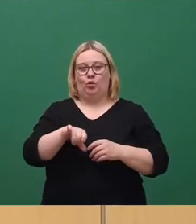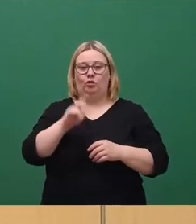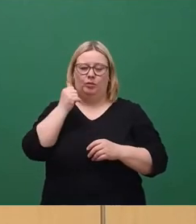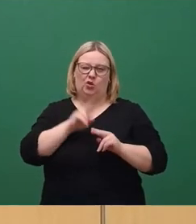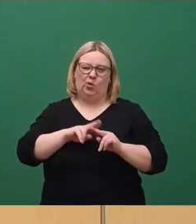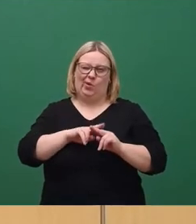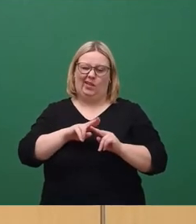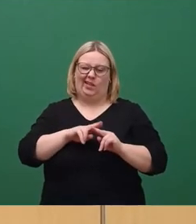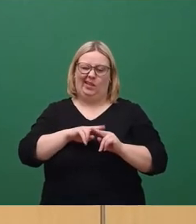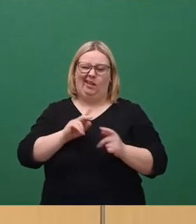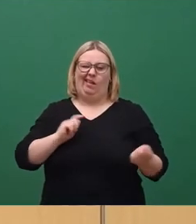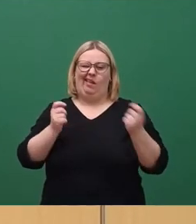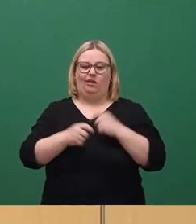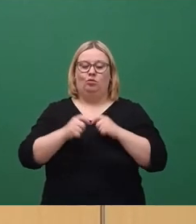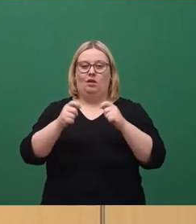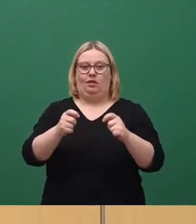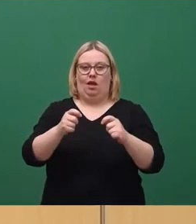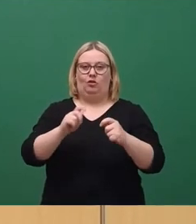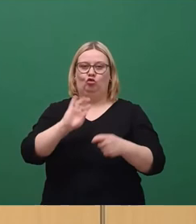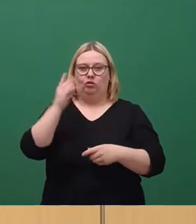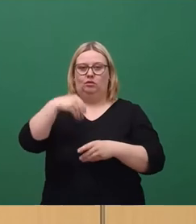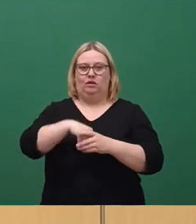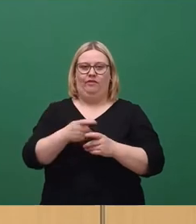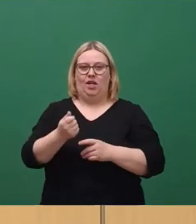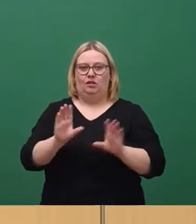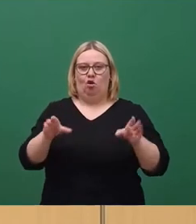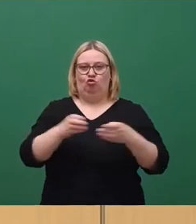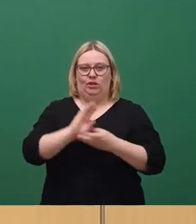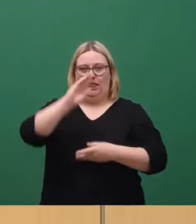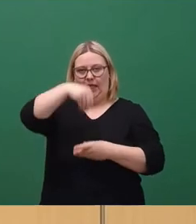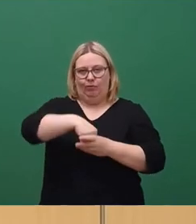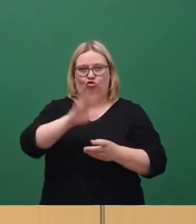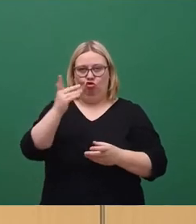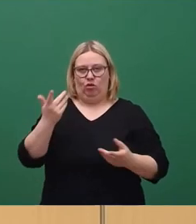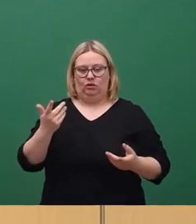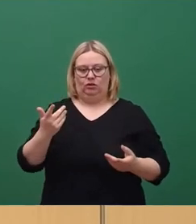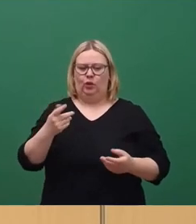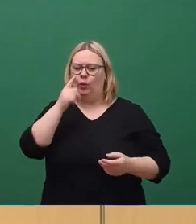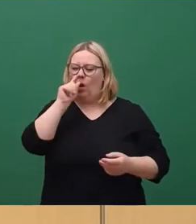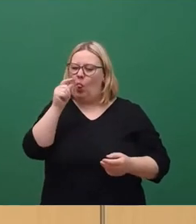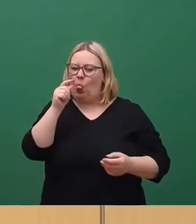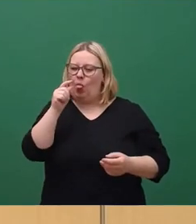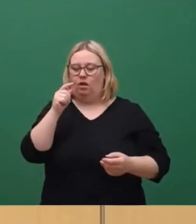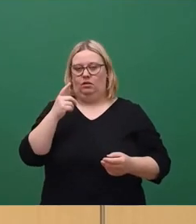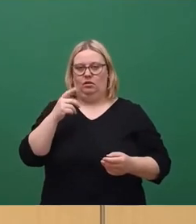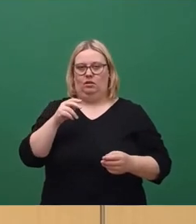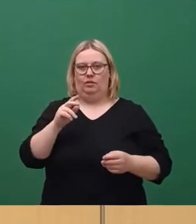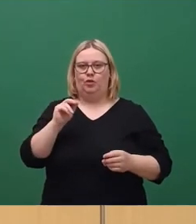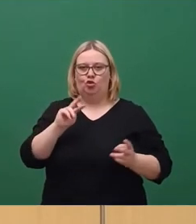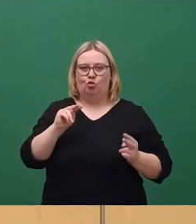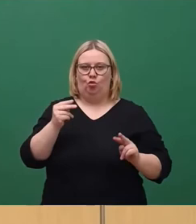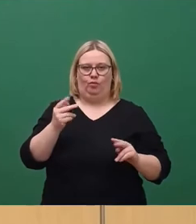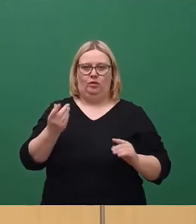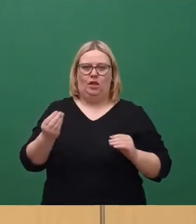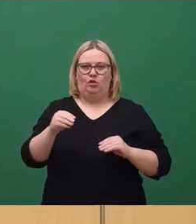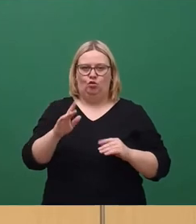Der Änderungsantrag ist ja schon im Finanzausschussbericht drin. Wir haben nur noch einen kleinen redaktionellen Änderungsantrag, den